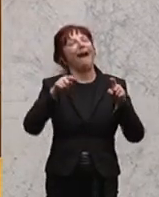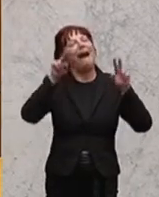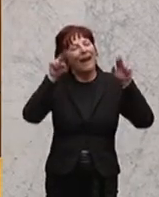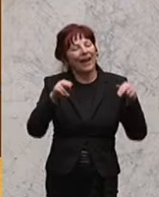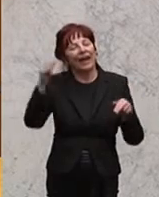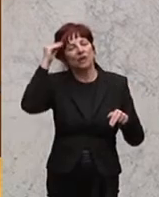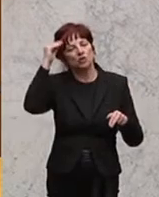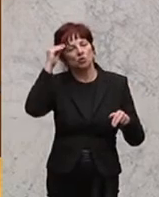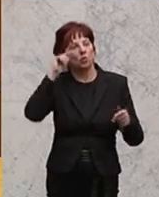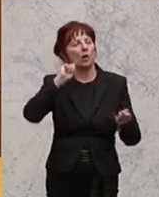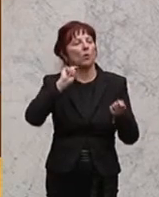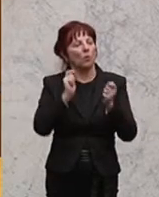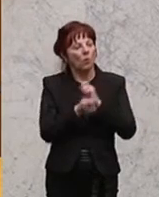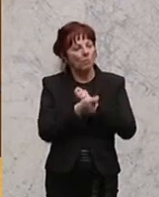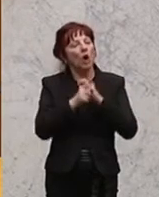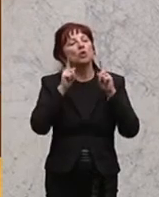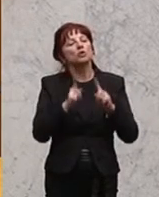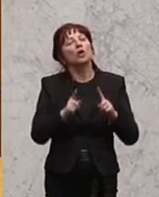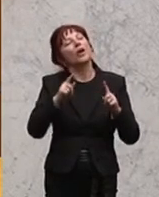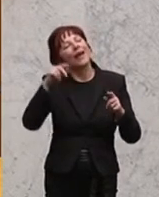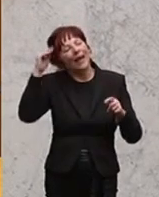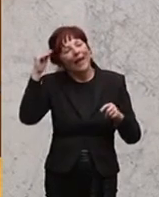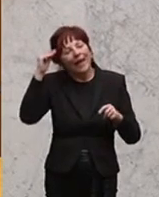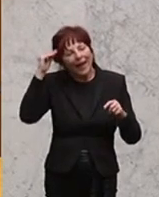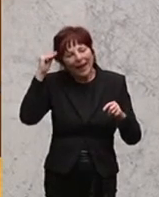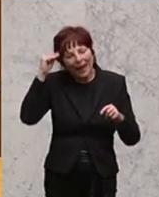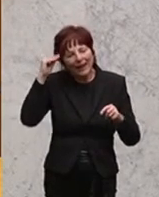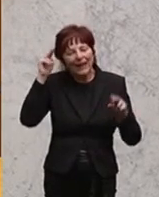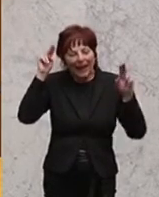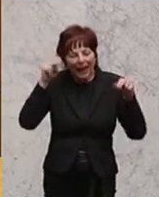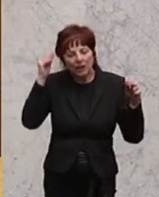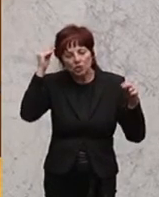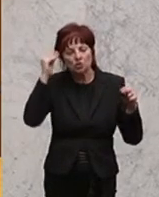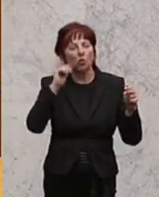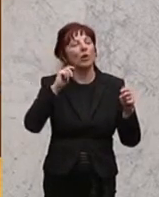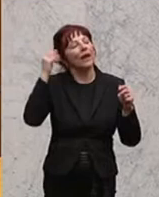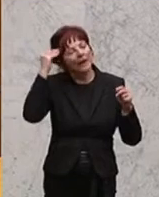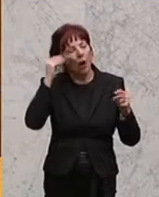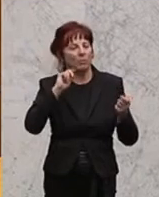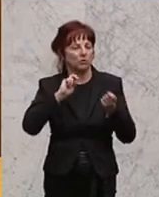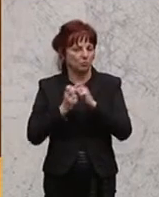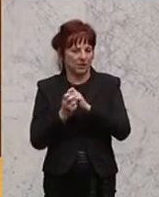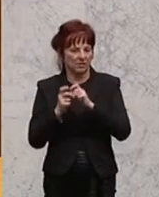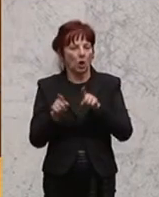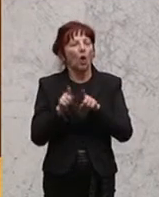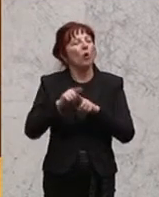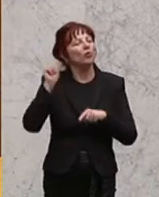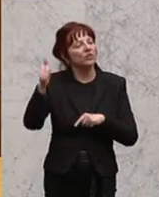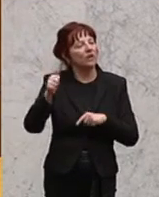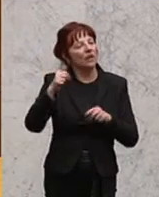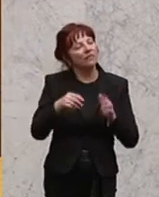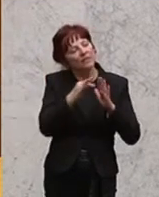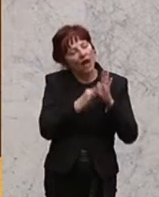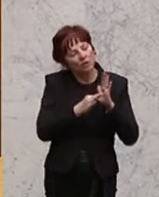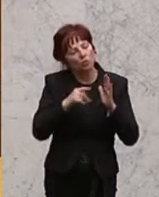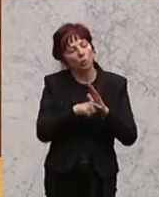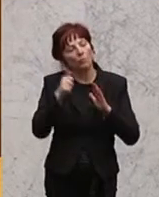Klammerausdruck Rechtsschule Glaubenströmung ersetzt. Und zweitens in Paragraf 31, Absatz 3 wird das Datum 31, Absatz 12, 15